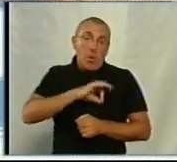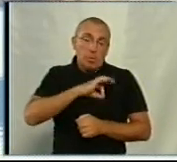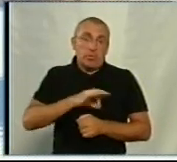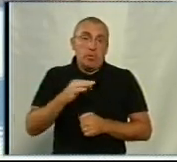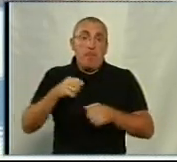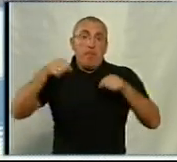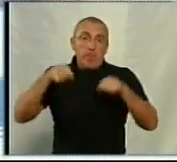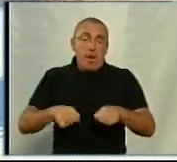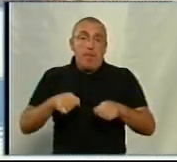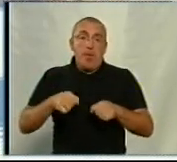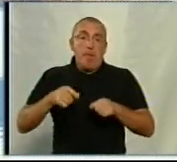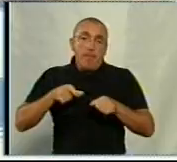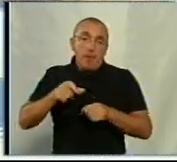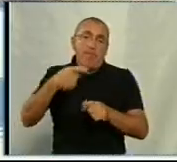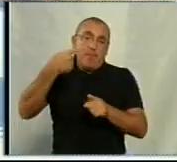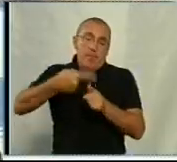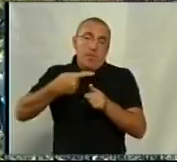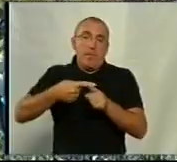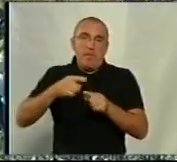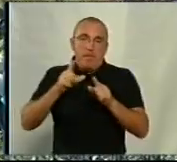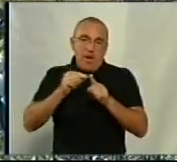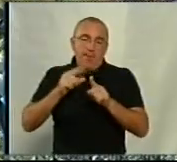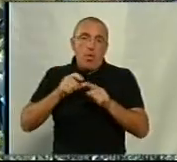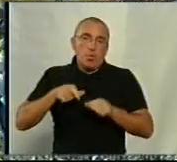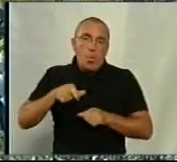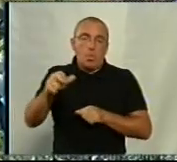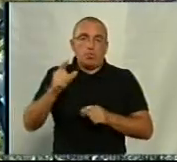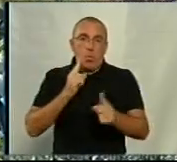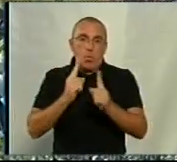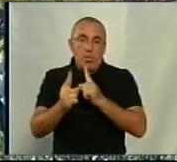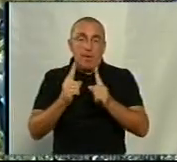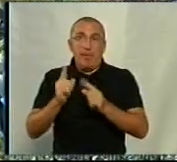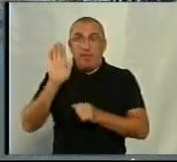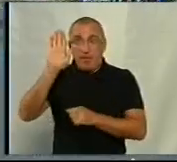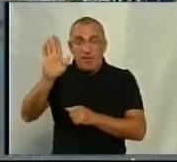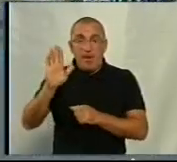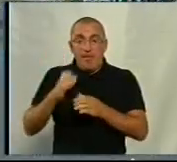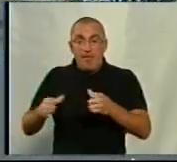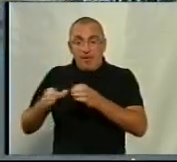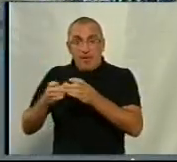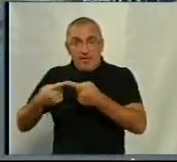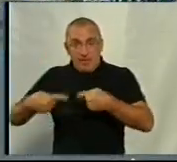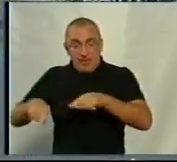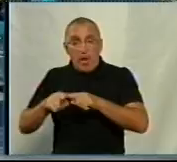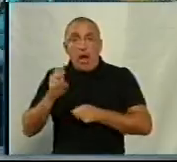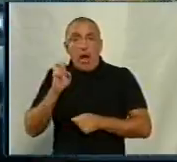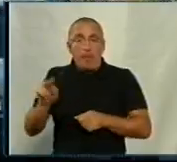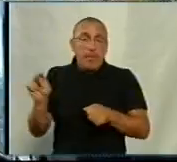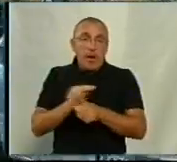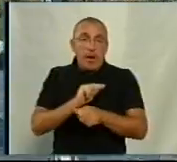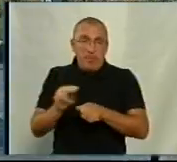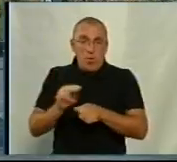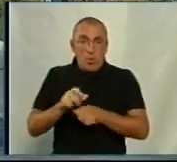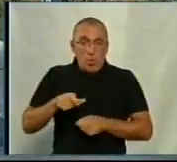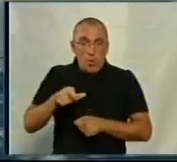правилом проїзду перехрестя, правилом дорожнього руху. За встановлення знаків відповідає підрядник, який виконує капітальний ремонт дороги, говорить